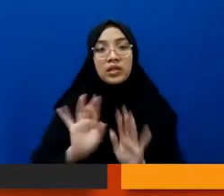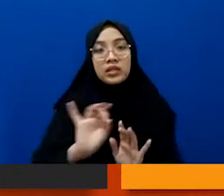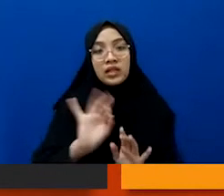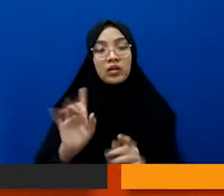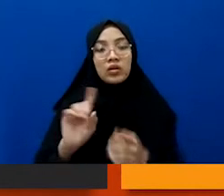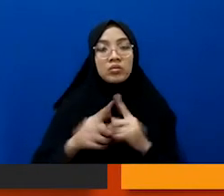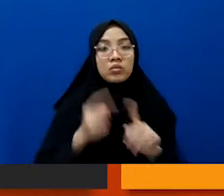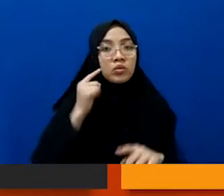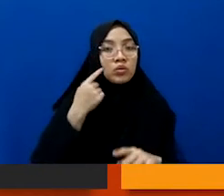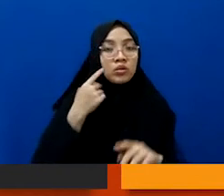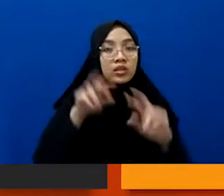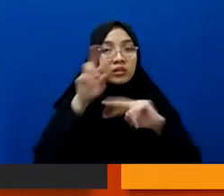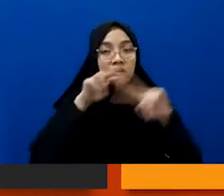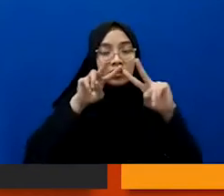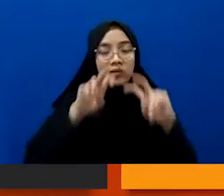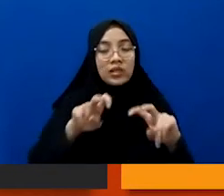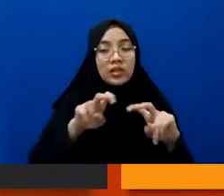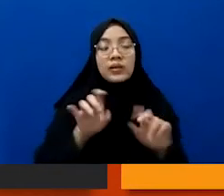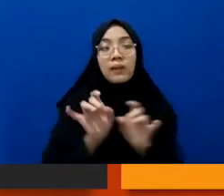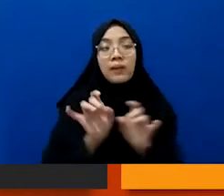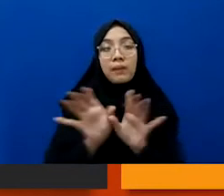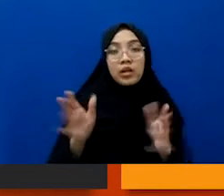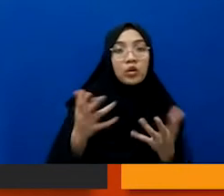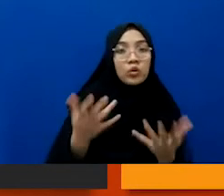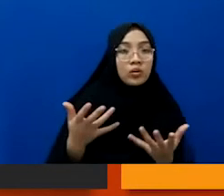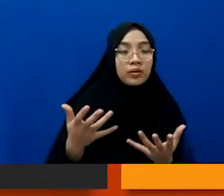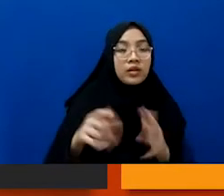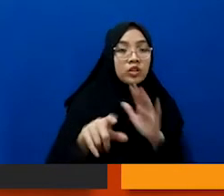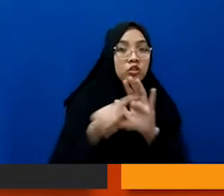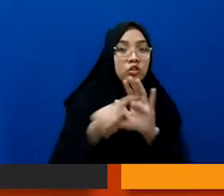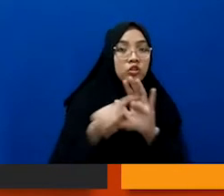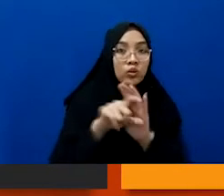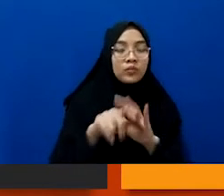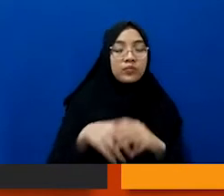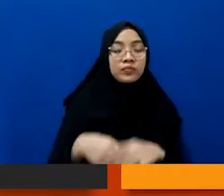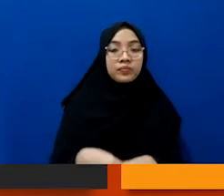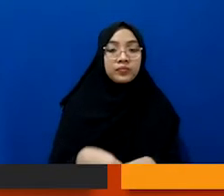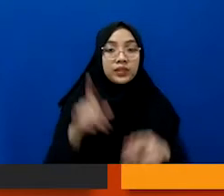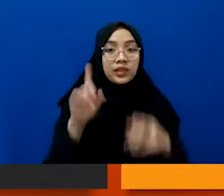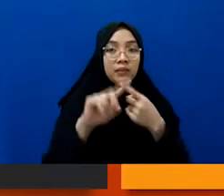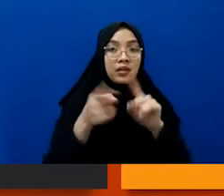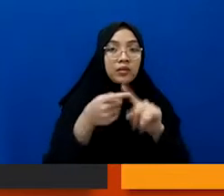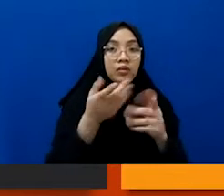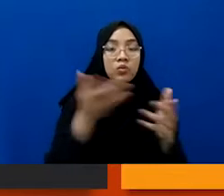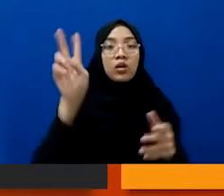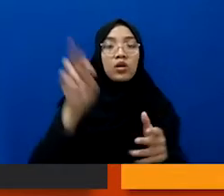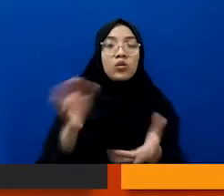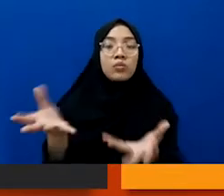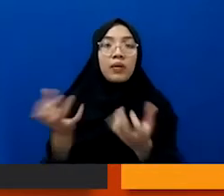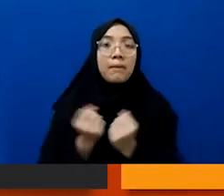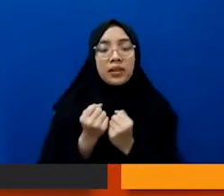investigasi. Yang membedakan adalah misalnya teman-teman harus mendapatkan